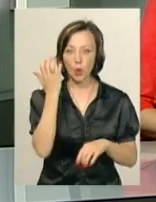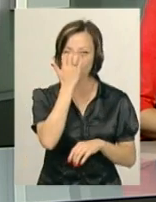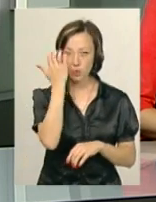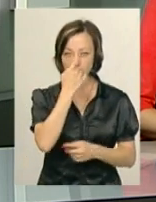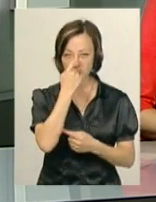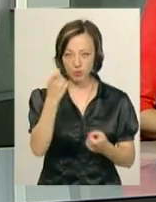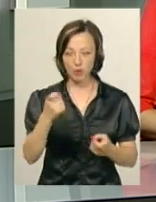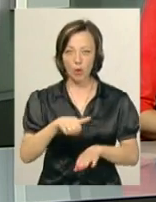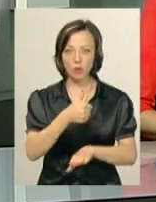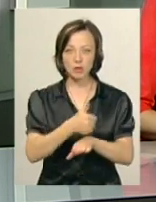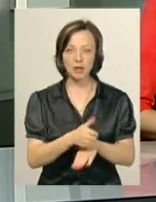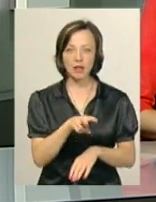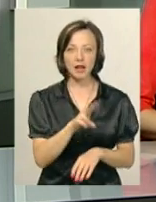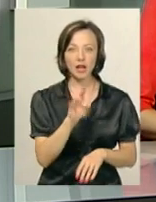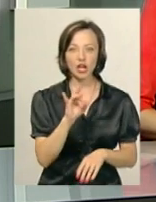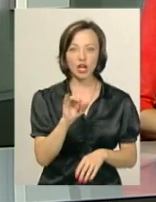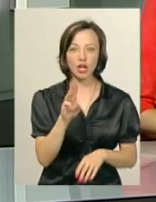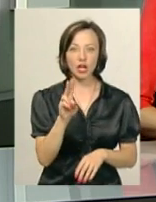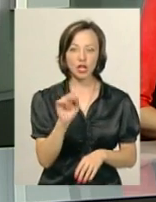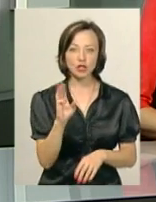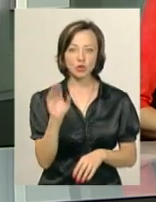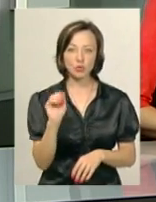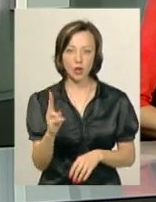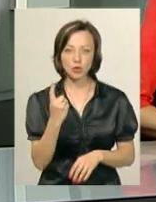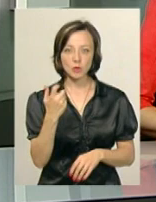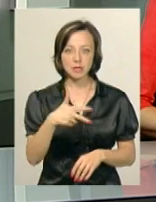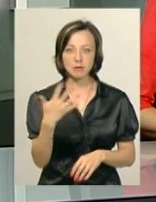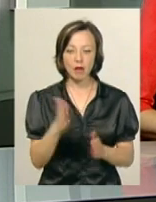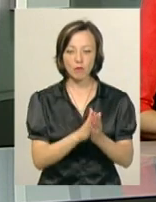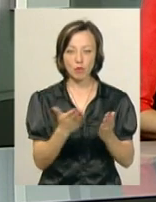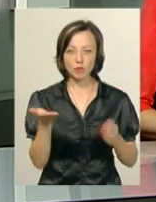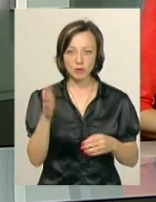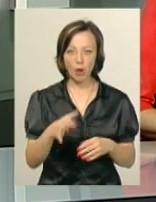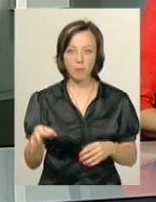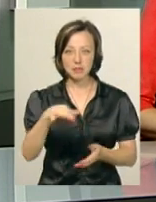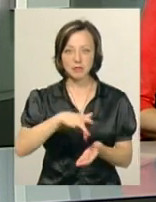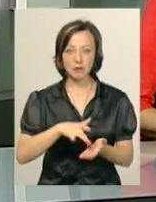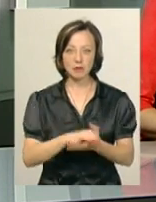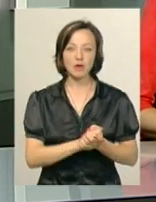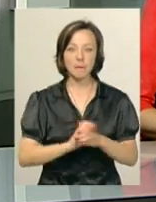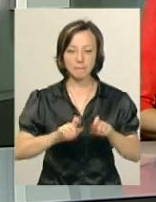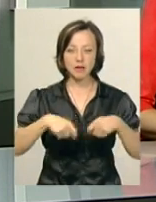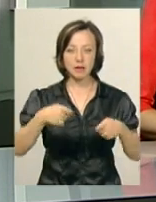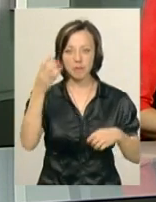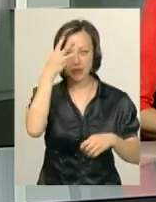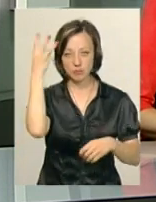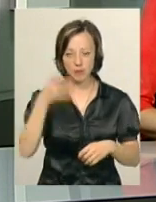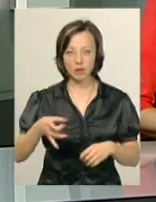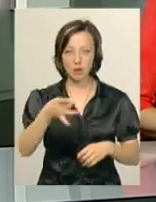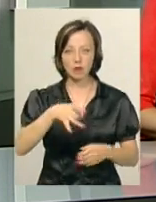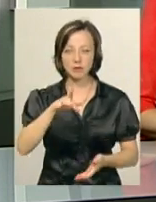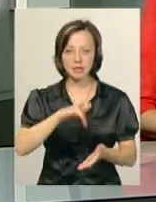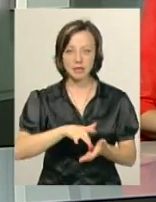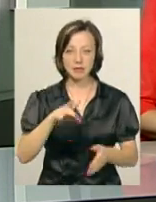повідомила її очільниця Лариса Кіркіщук. 135 буклетів обласний осередок товариства передав Хмельницькому регіональному